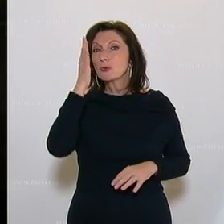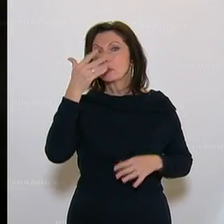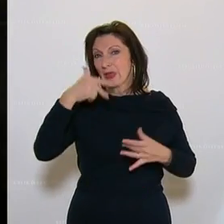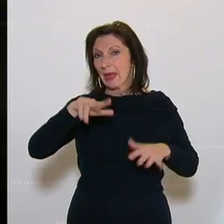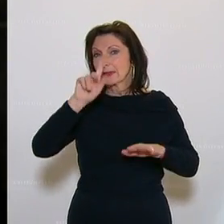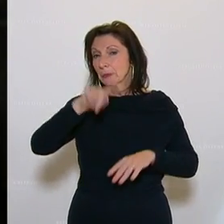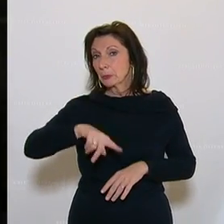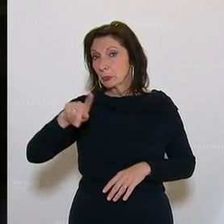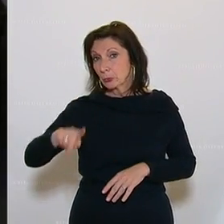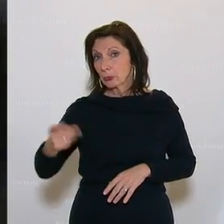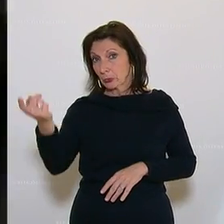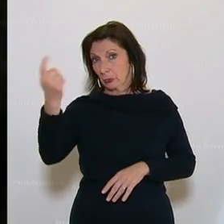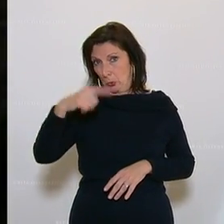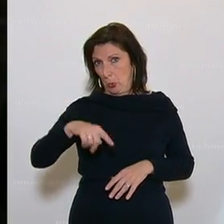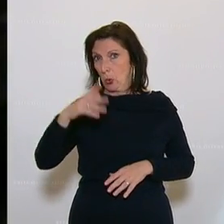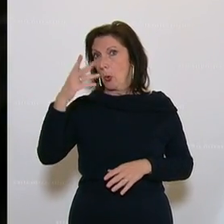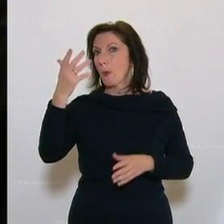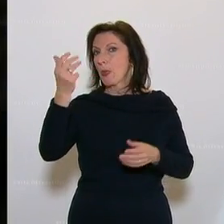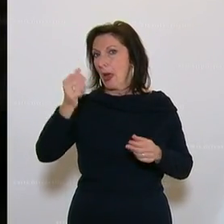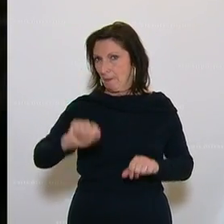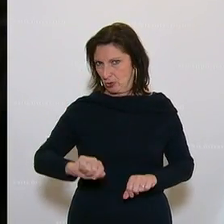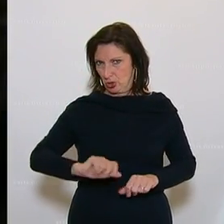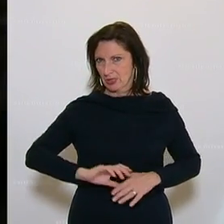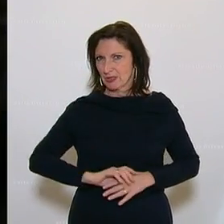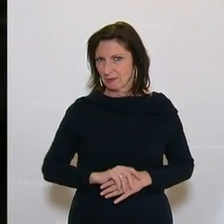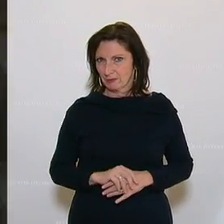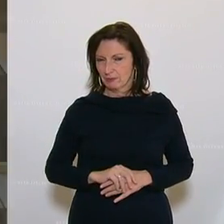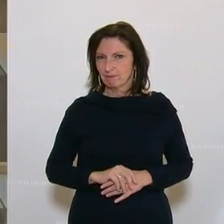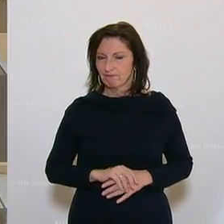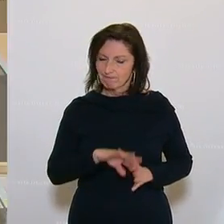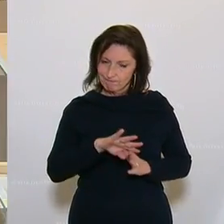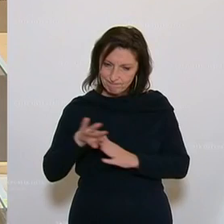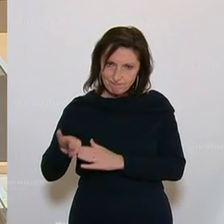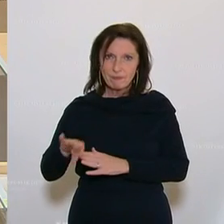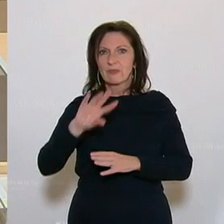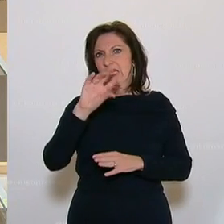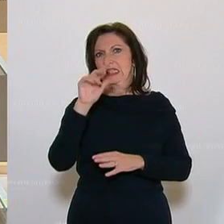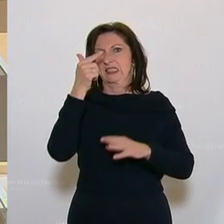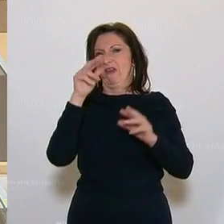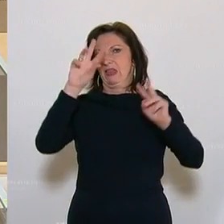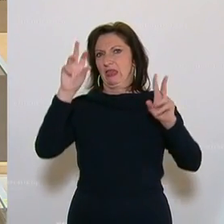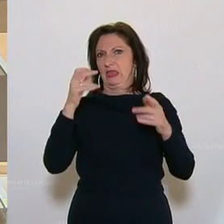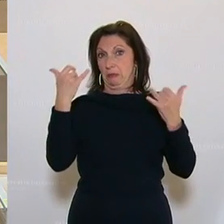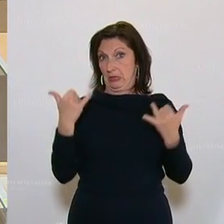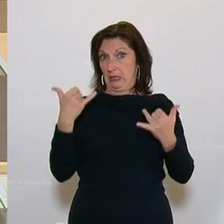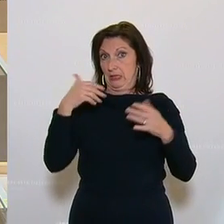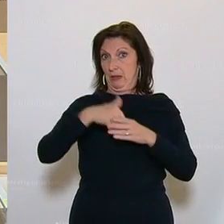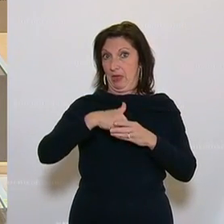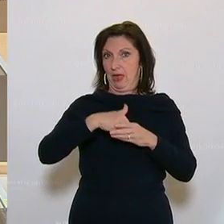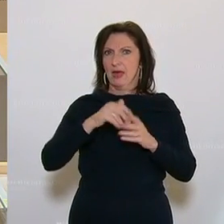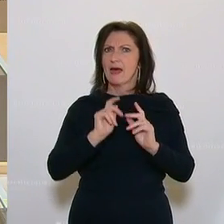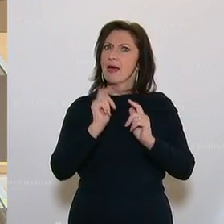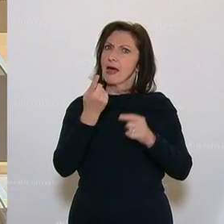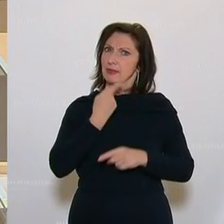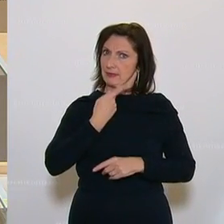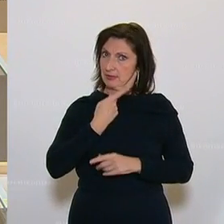Monaten zum Abschluss kommen wird. Die zweite Materie, die da mitbehandelt wird, betrifft einen Antrag, den